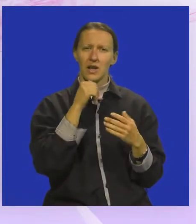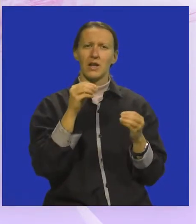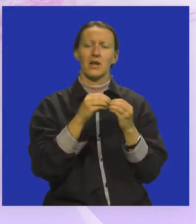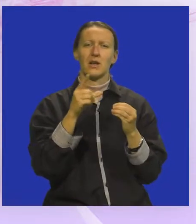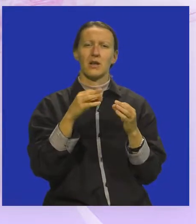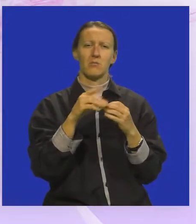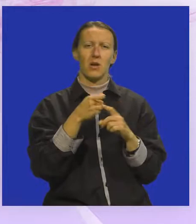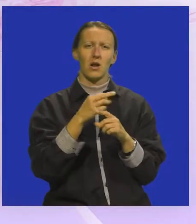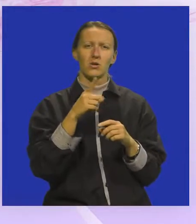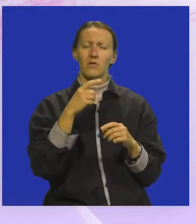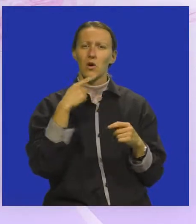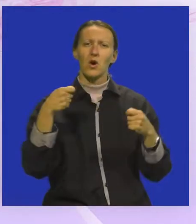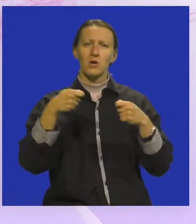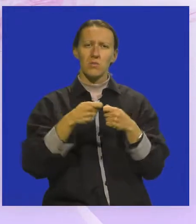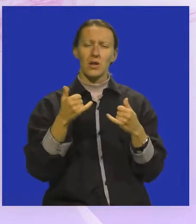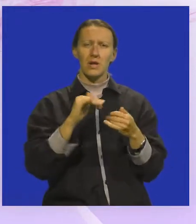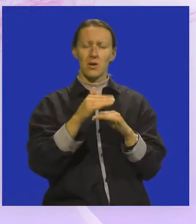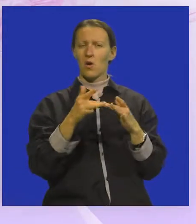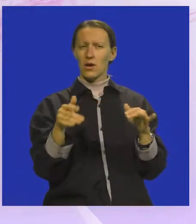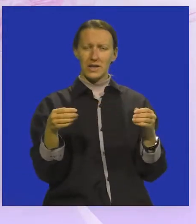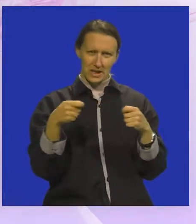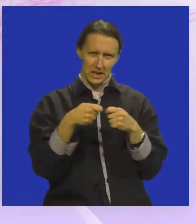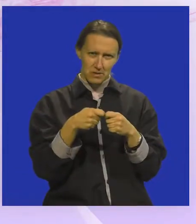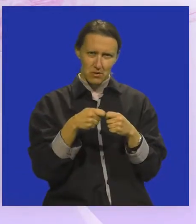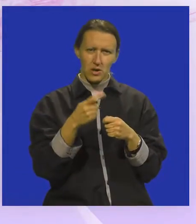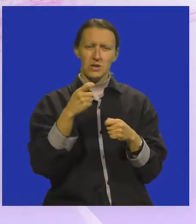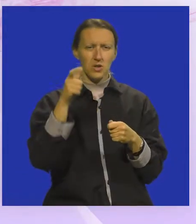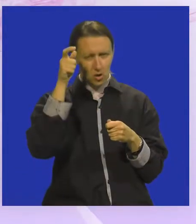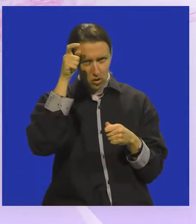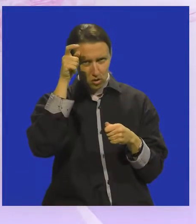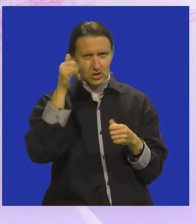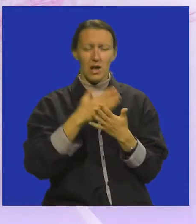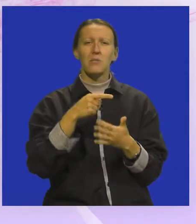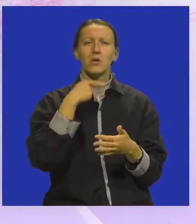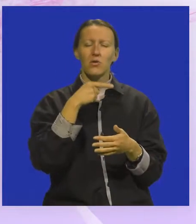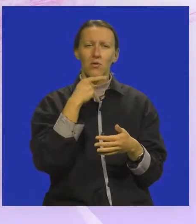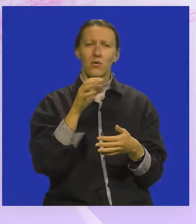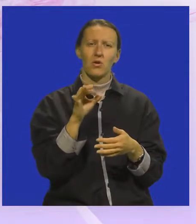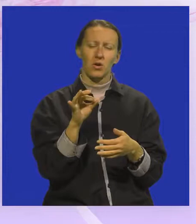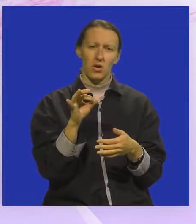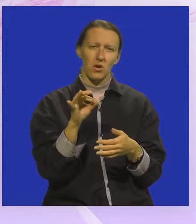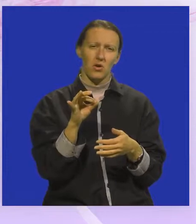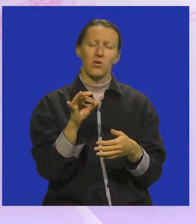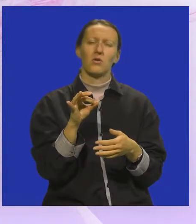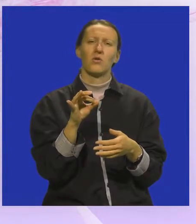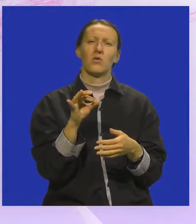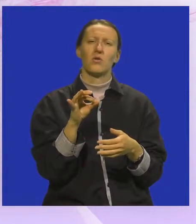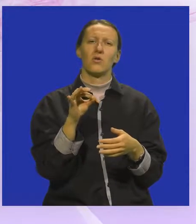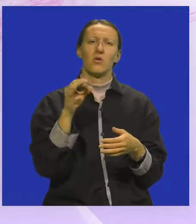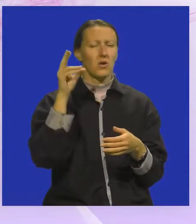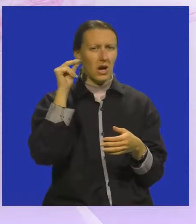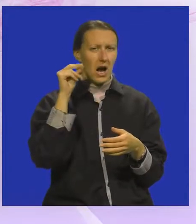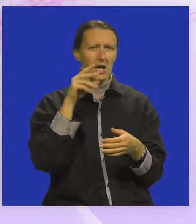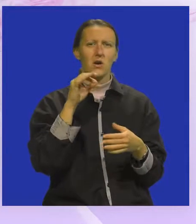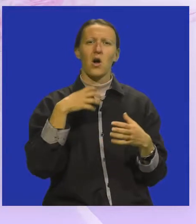Blašković koja se spojila danas online iz Osijeka, da bi govorila o teatru,